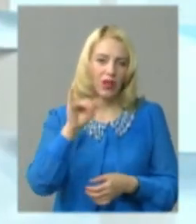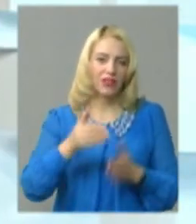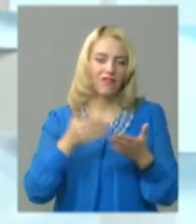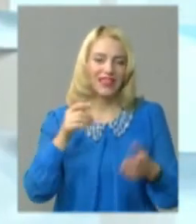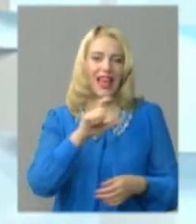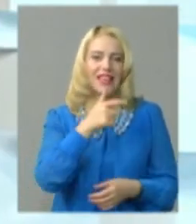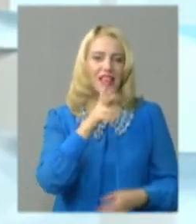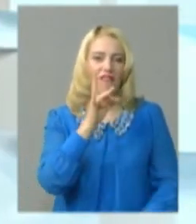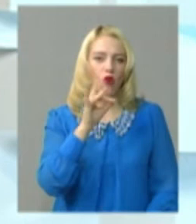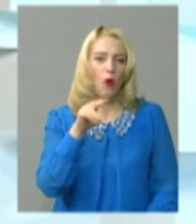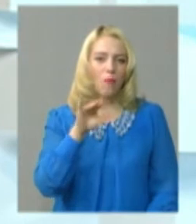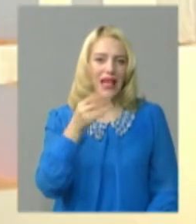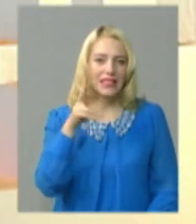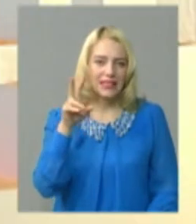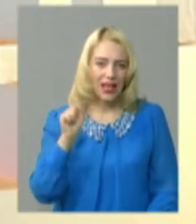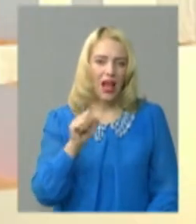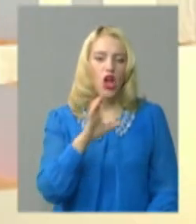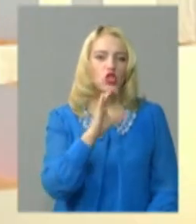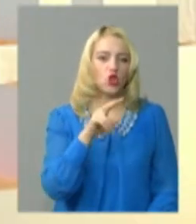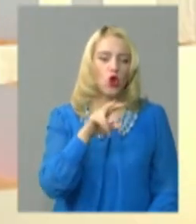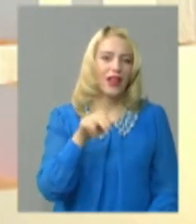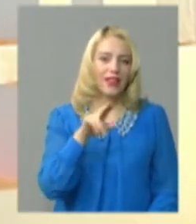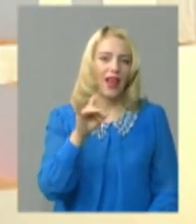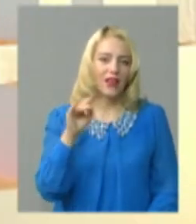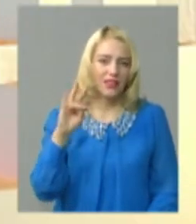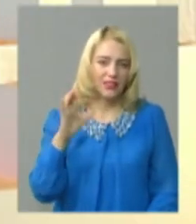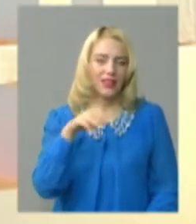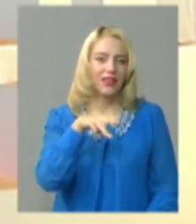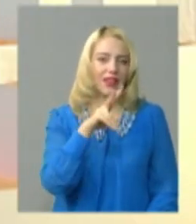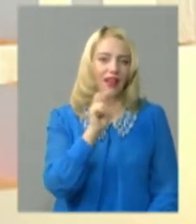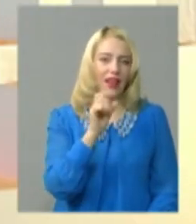від Європейської солідарності, А Уляна Ткаченко буде наступною.